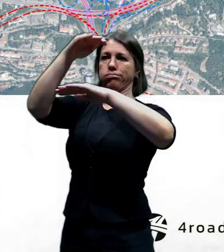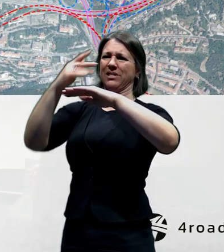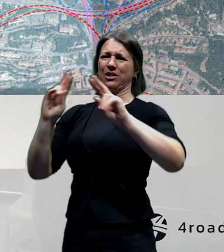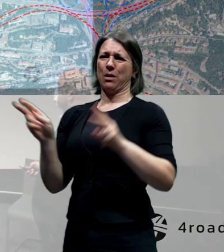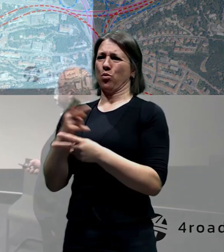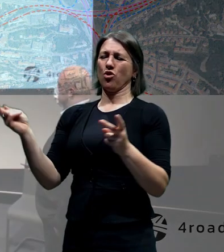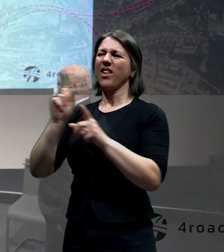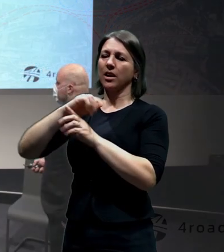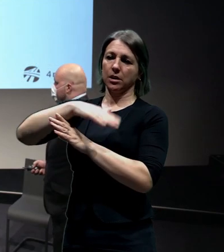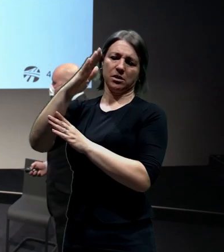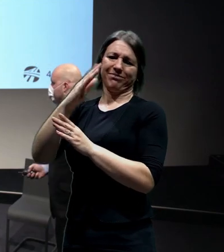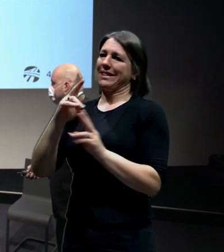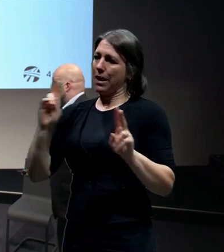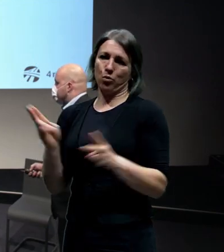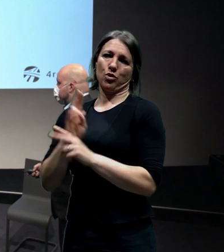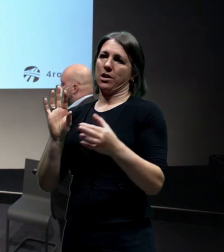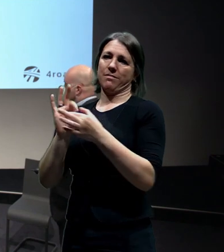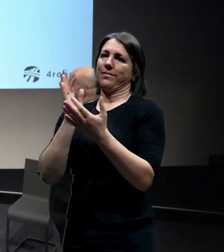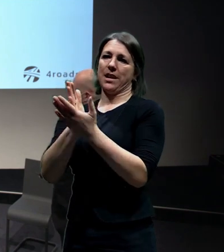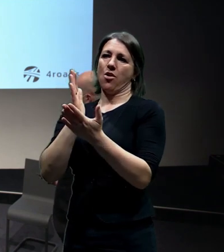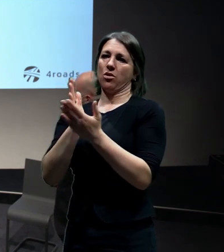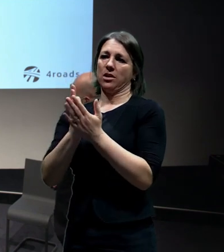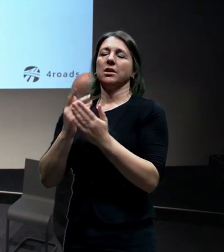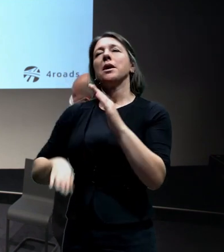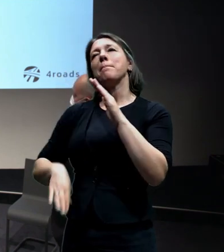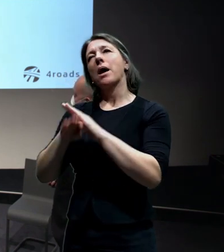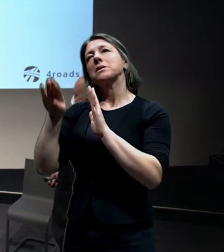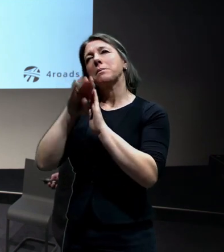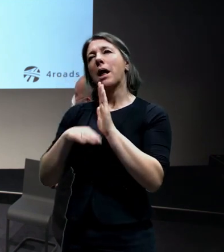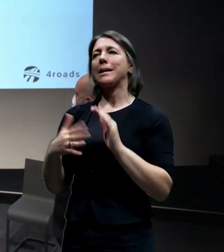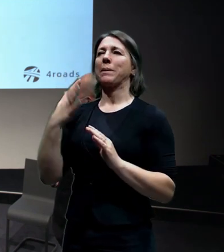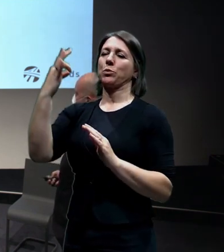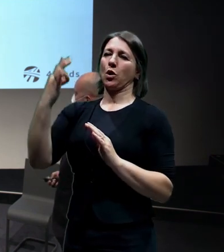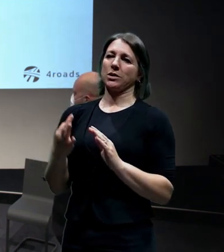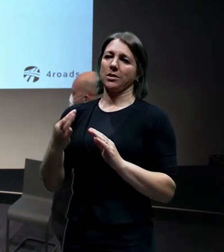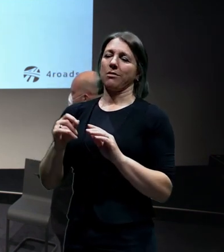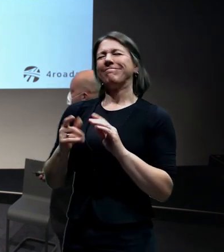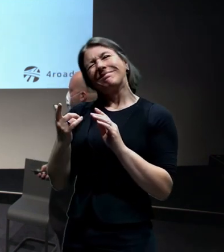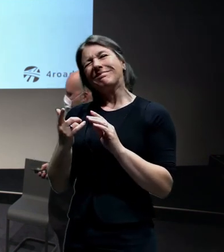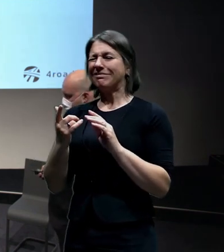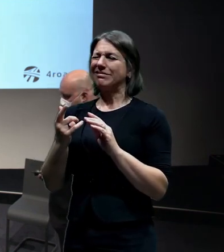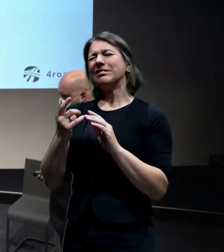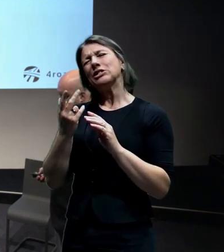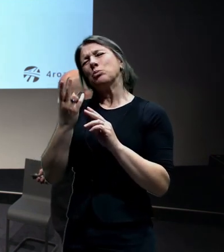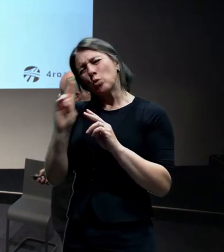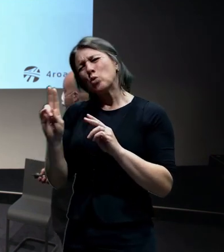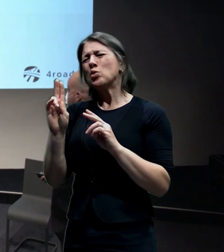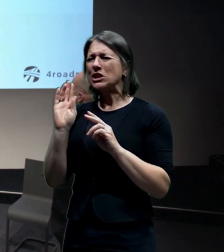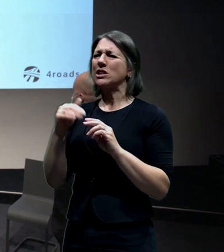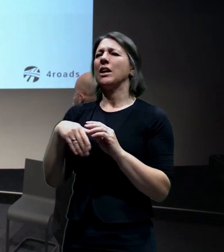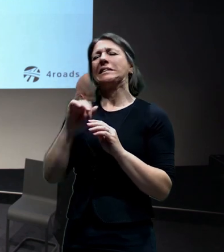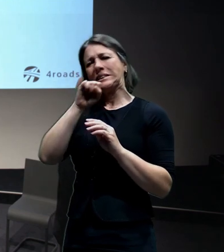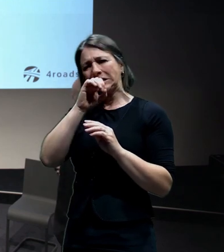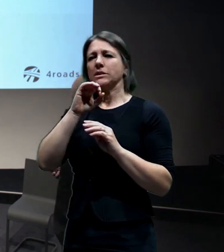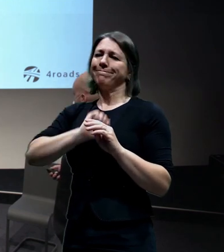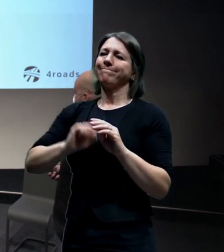což je prostě nepřijatelné, protože my si můžeme dovolit 5, maximálně 8, výjimečně 10%, pokud by ta byla